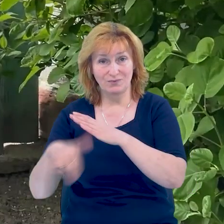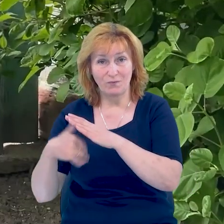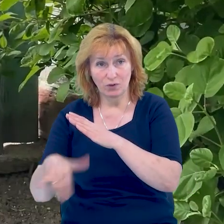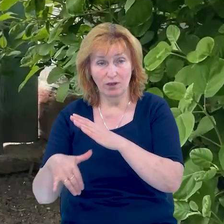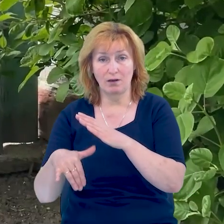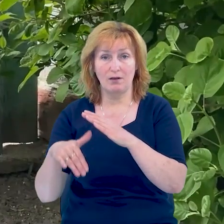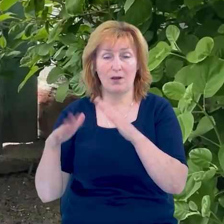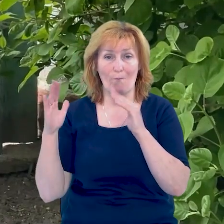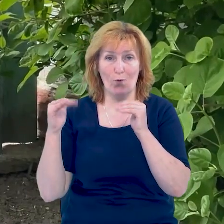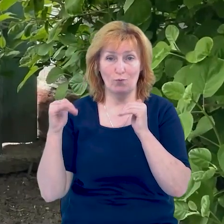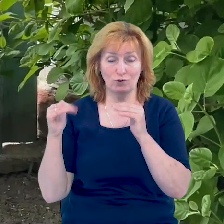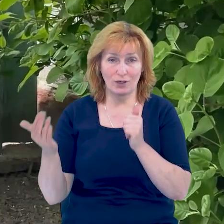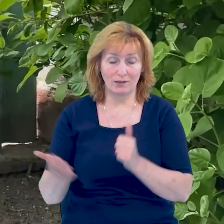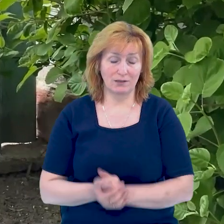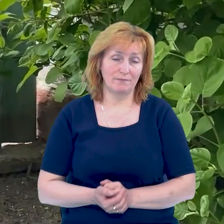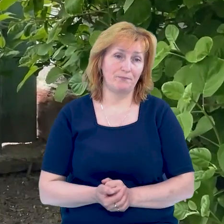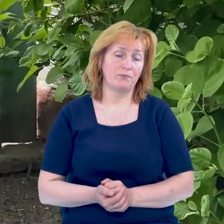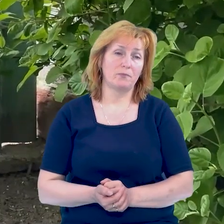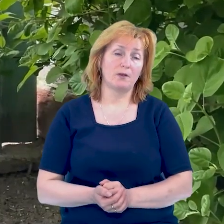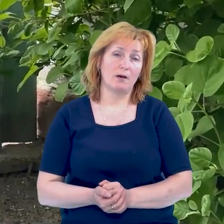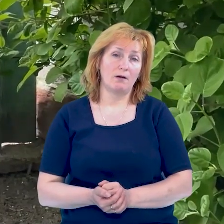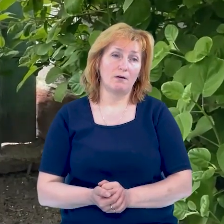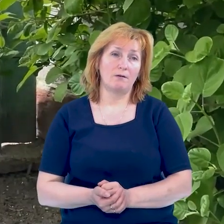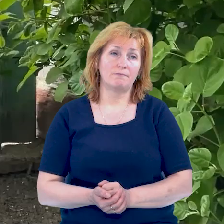прощатися.